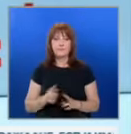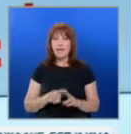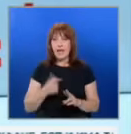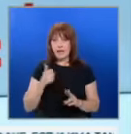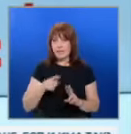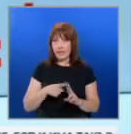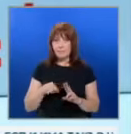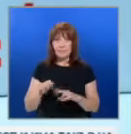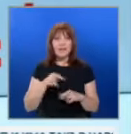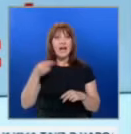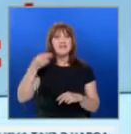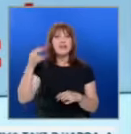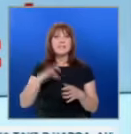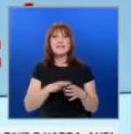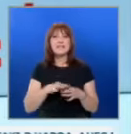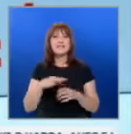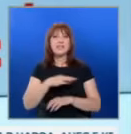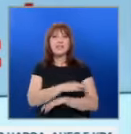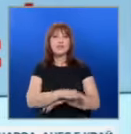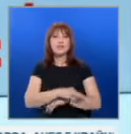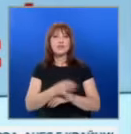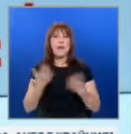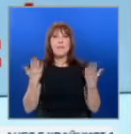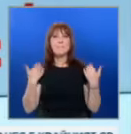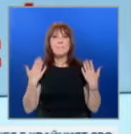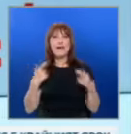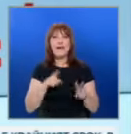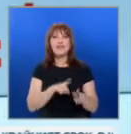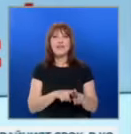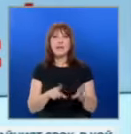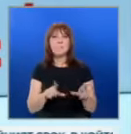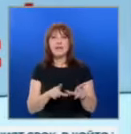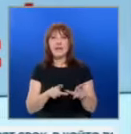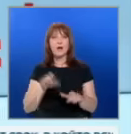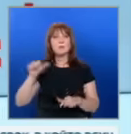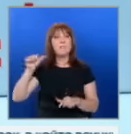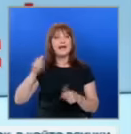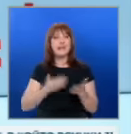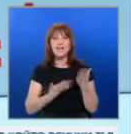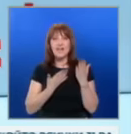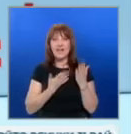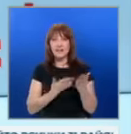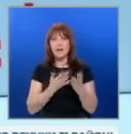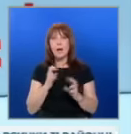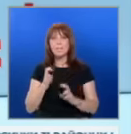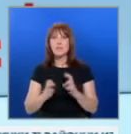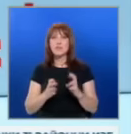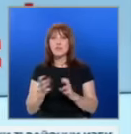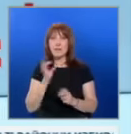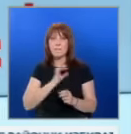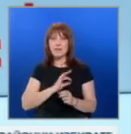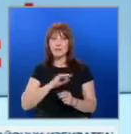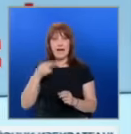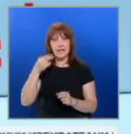НАП проверява фирми, свързани с историческия парк и Велин Михайлов от партия Величие. Производствата на приходната агенция са